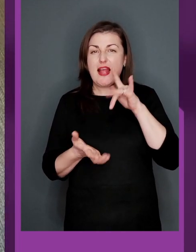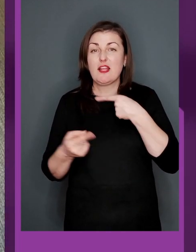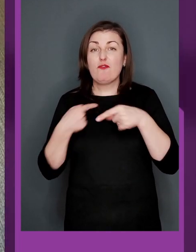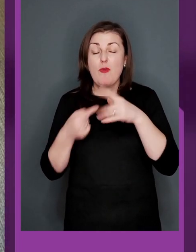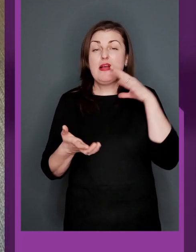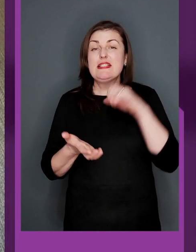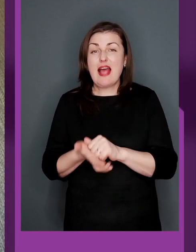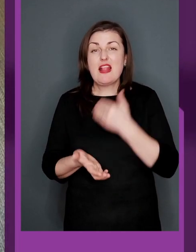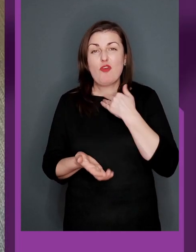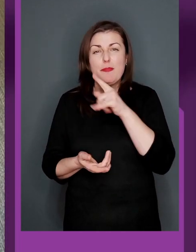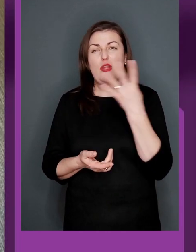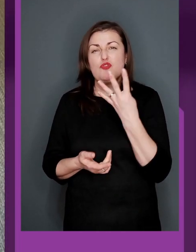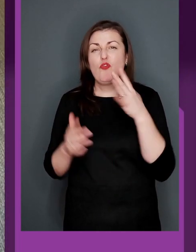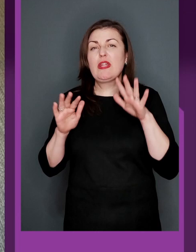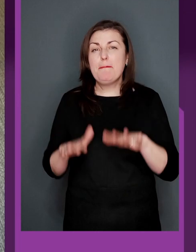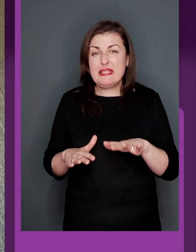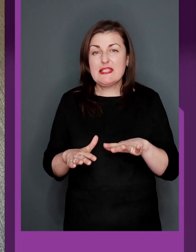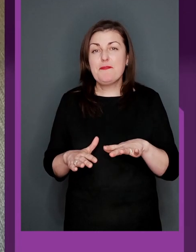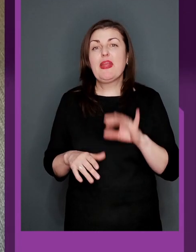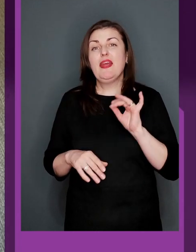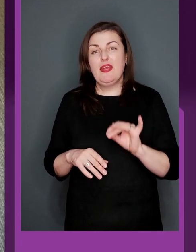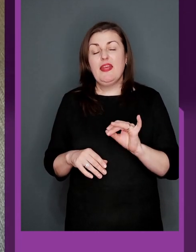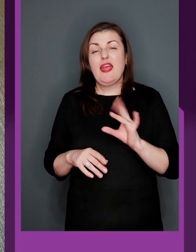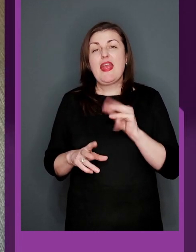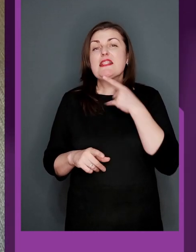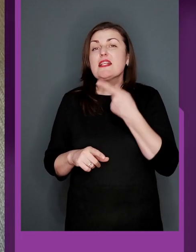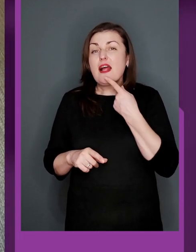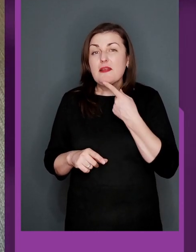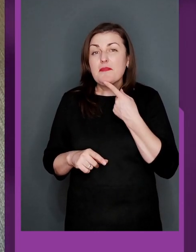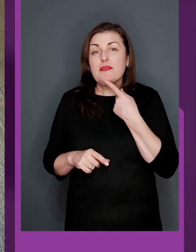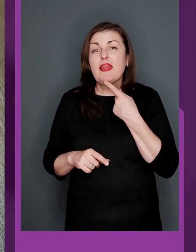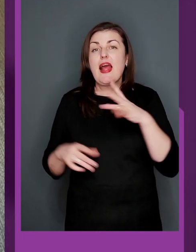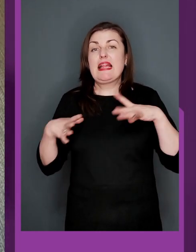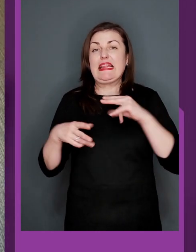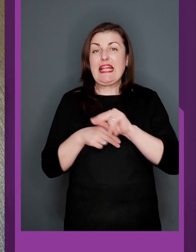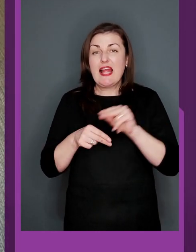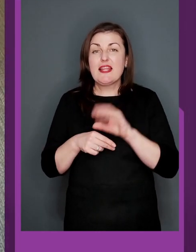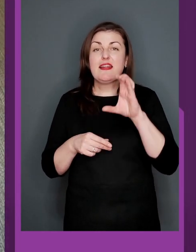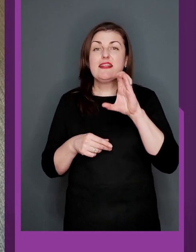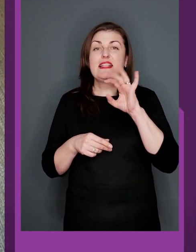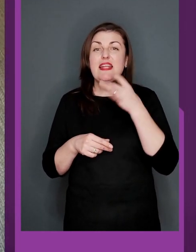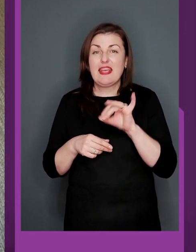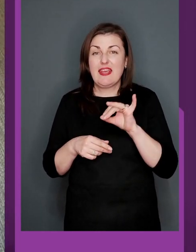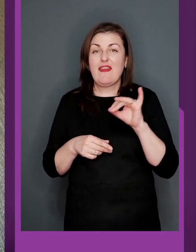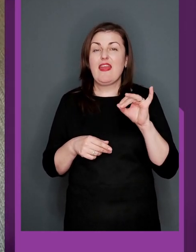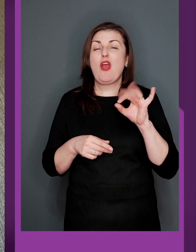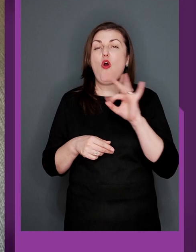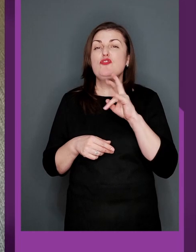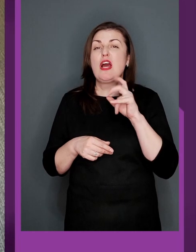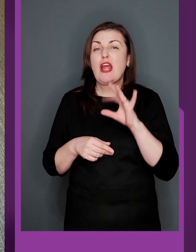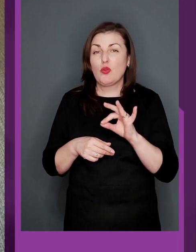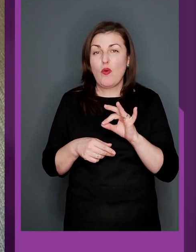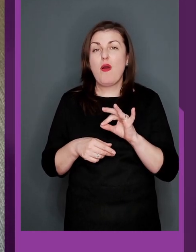регіональний центр з футболу зайняв, вроде би, четверте місце. І, як сказати, тренер Сергій